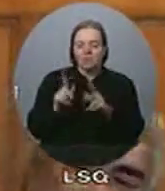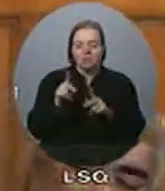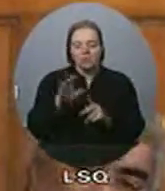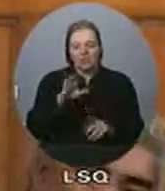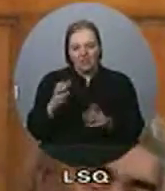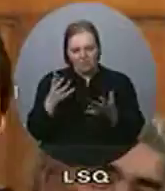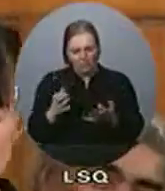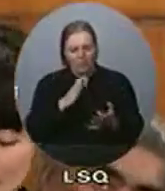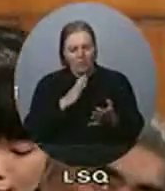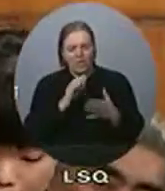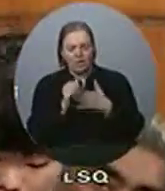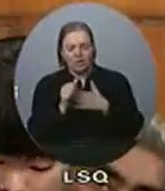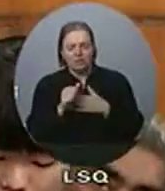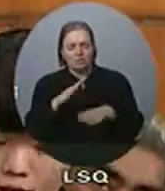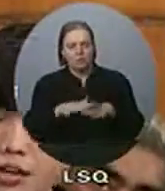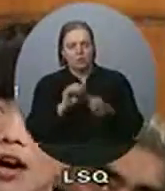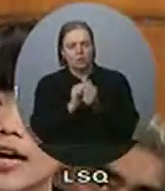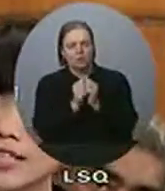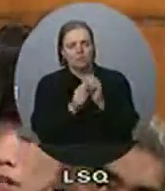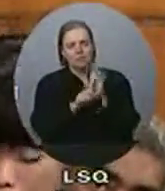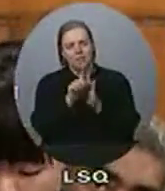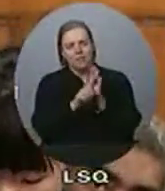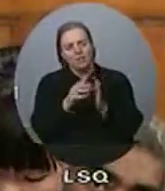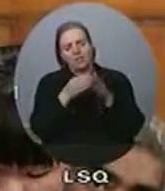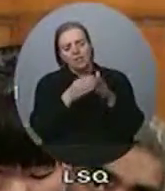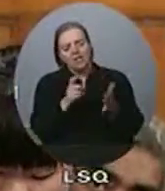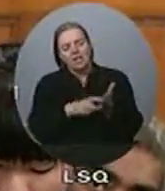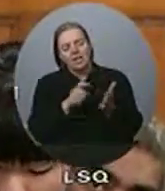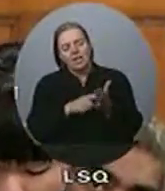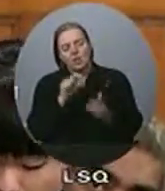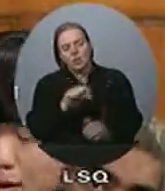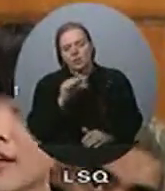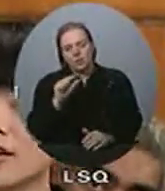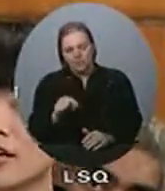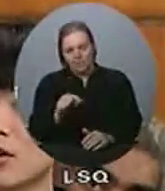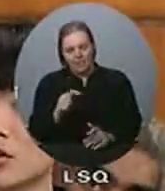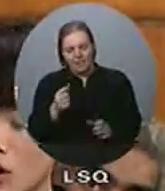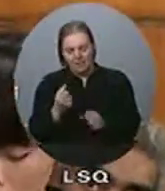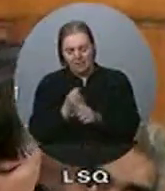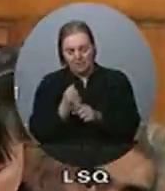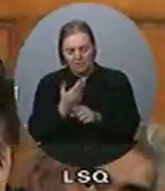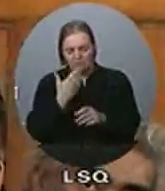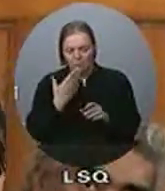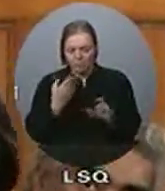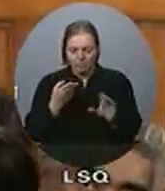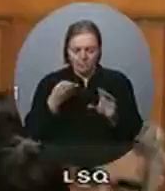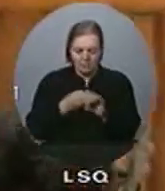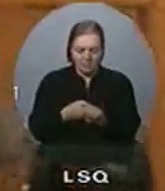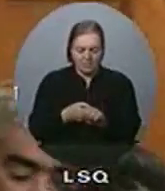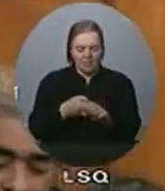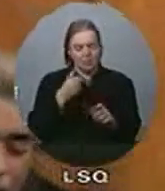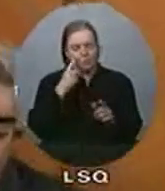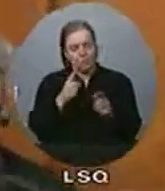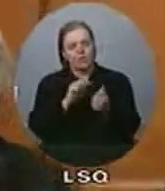leadership sur les changements climatiques. Quand est-ce que le gouvernement va faire sa juste part dans la lutte contre les changements climatiques?